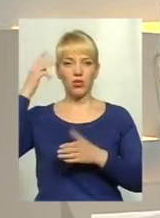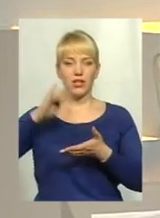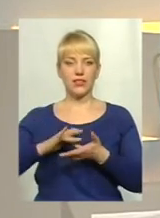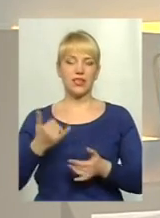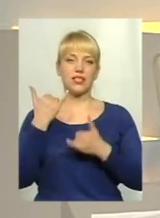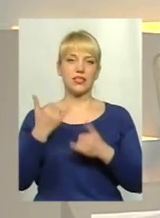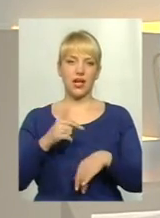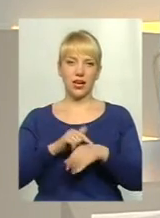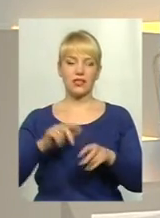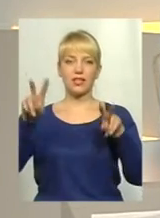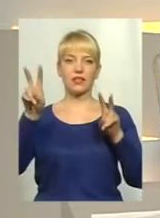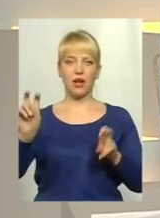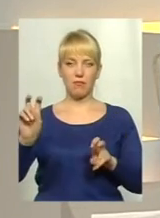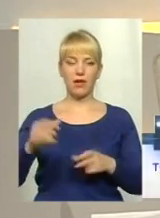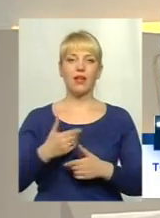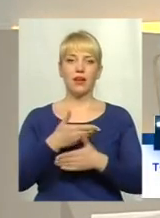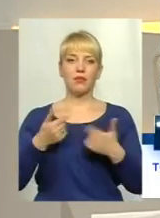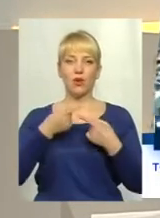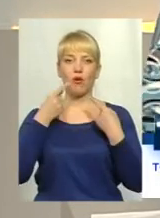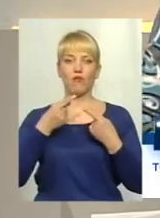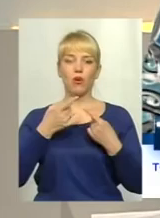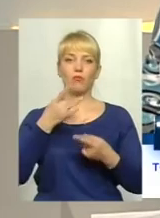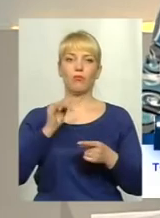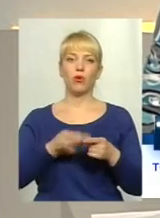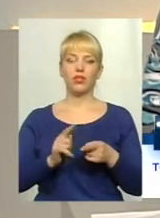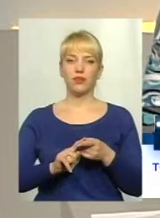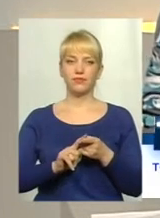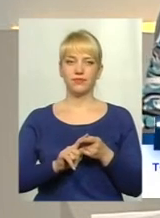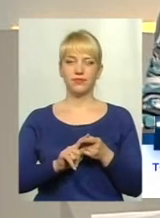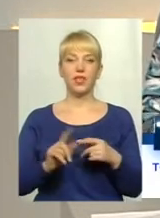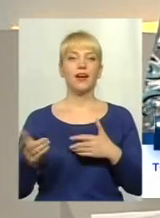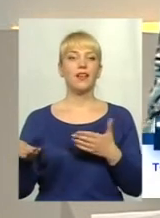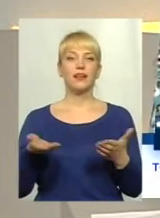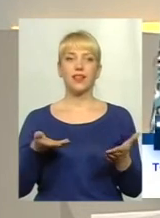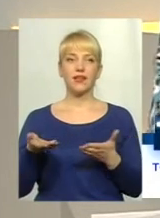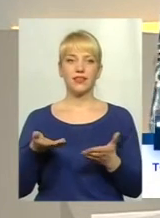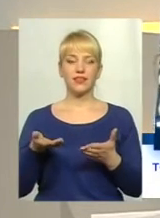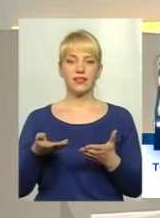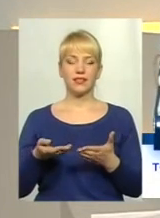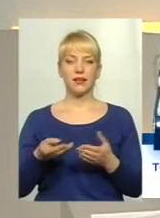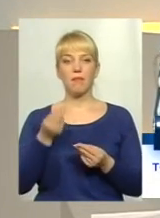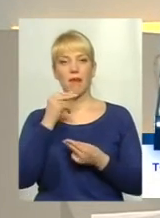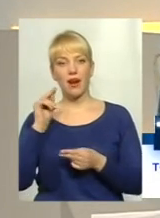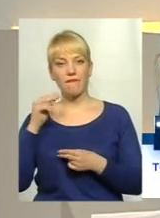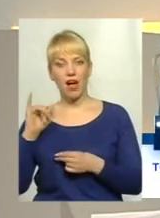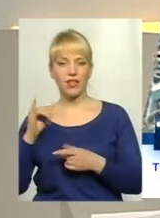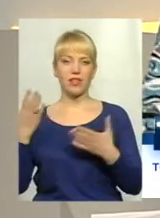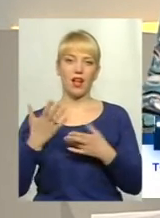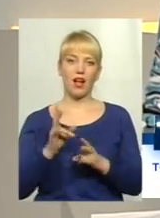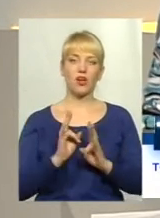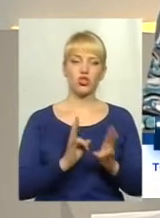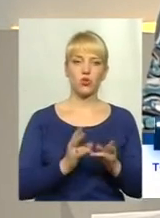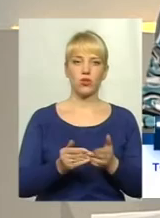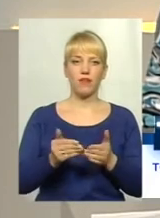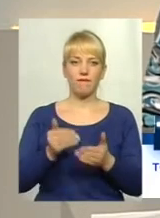прямому ефірі тема. І нині ми говоримо про те, які переваги та яка шкода